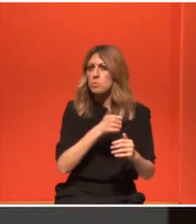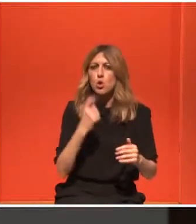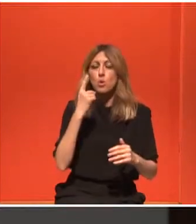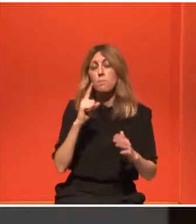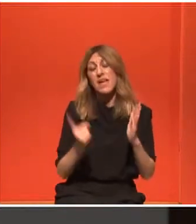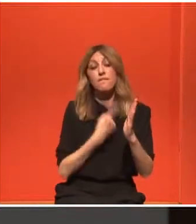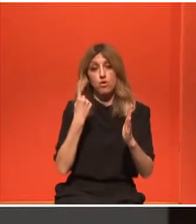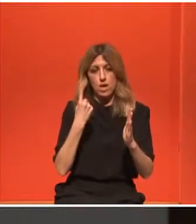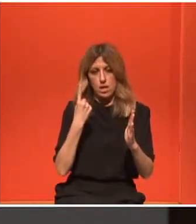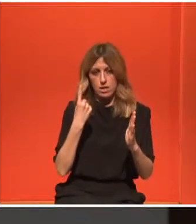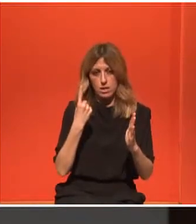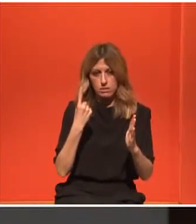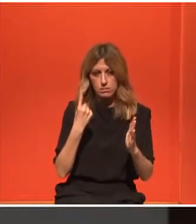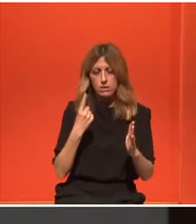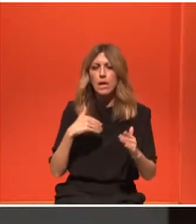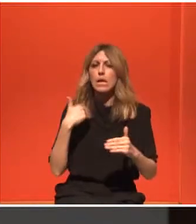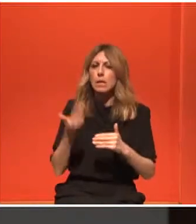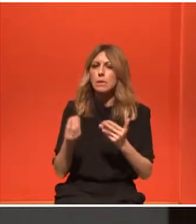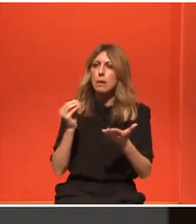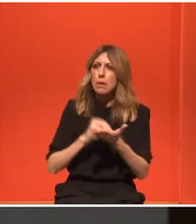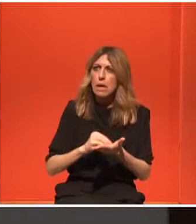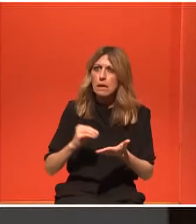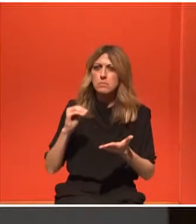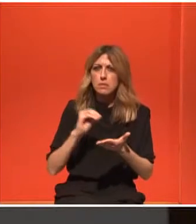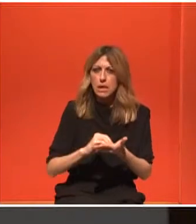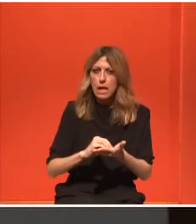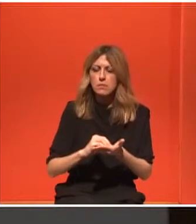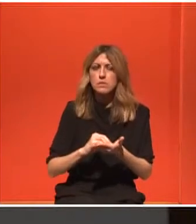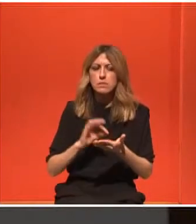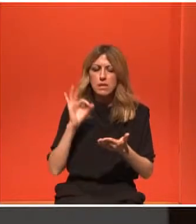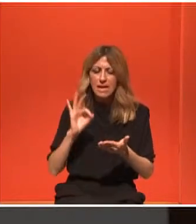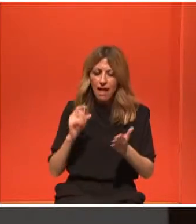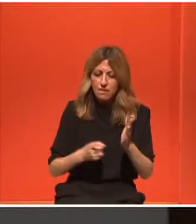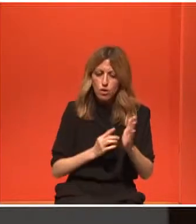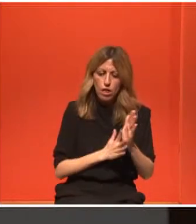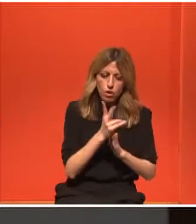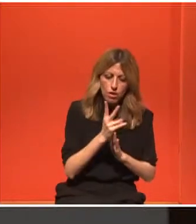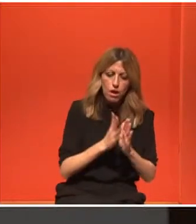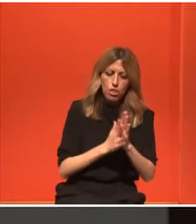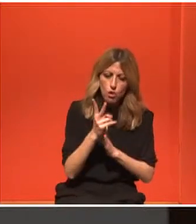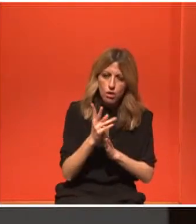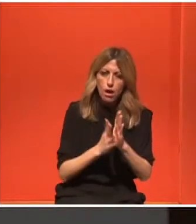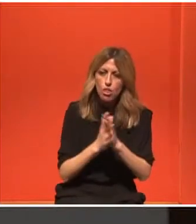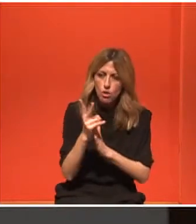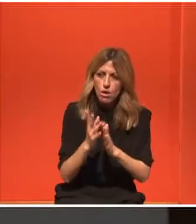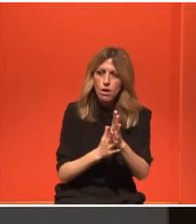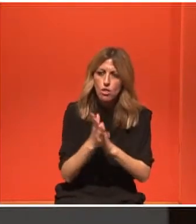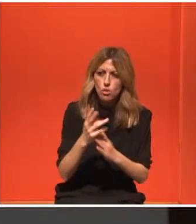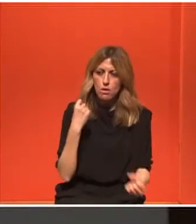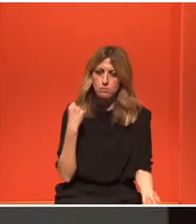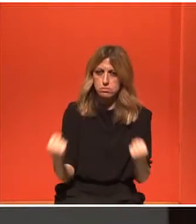σχετικά μέτριο αριθμό επαναλήψεων, κάπου εκεί στις 12, να κάνουμε τουλάχιστον θα μπορούσα να πω